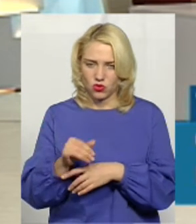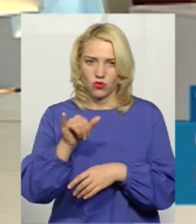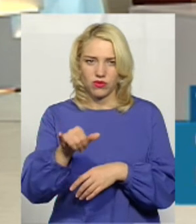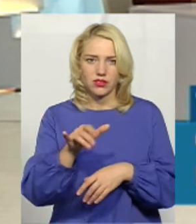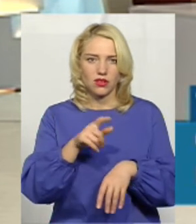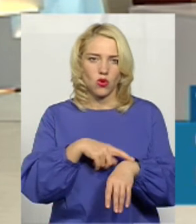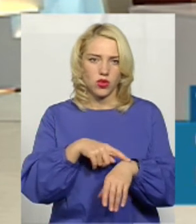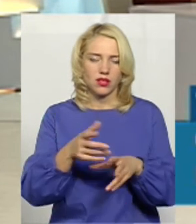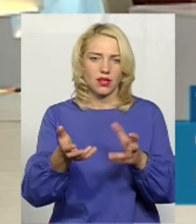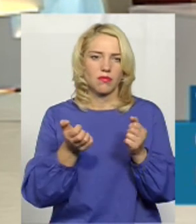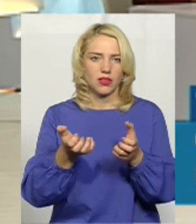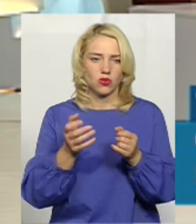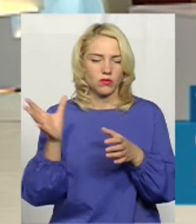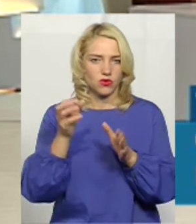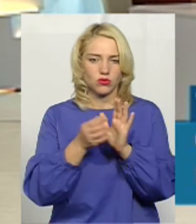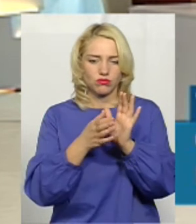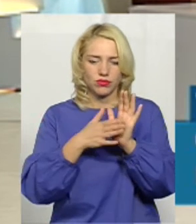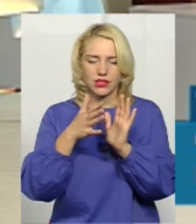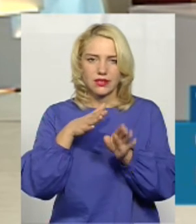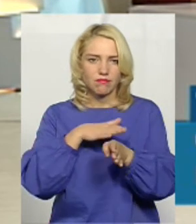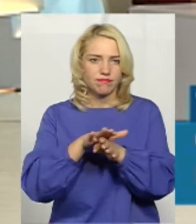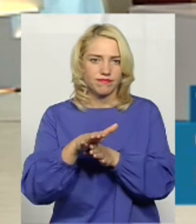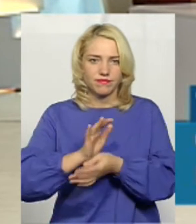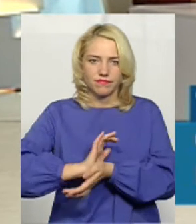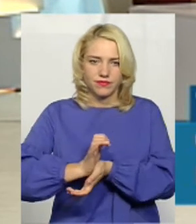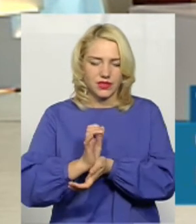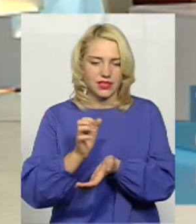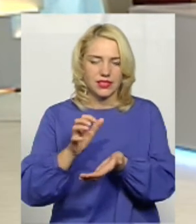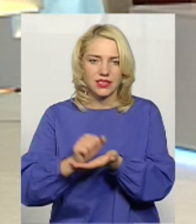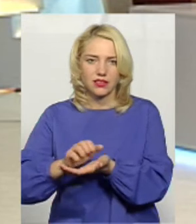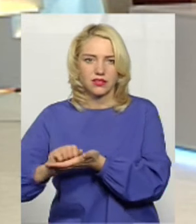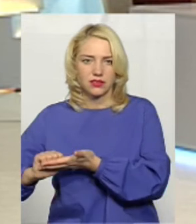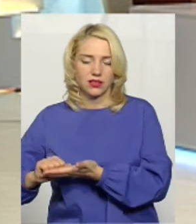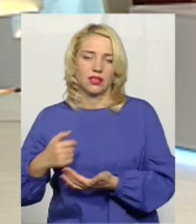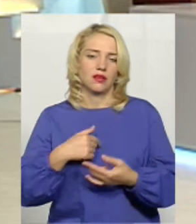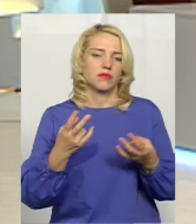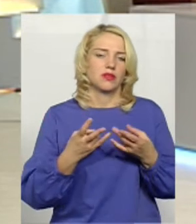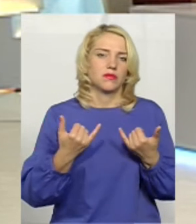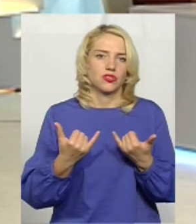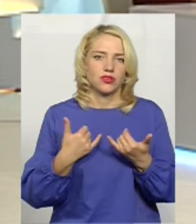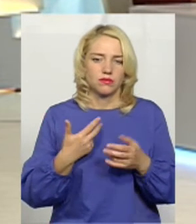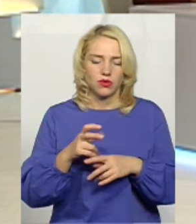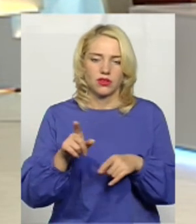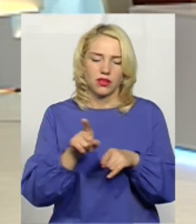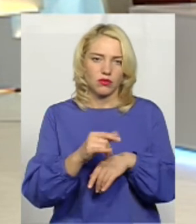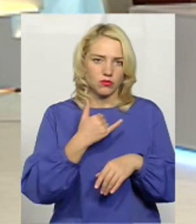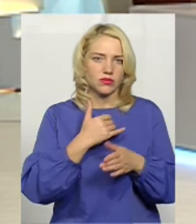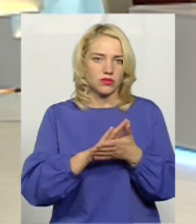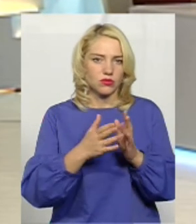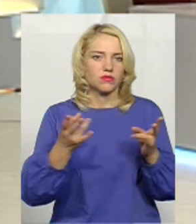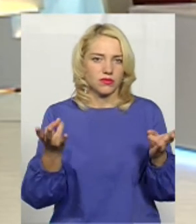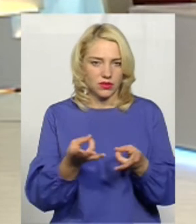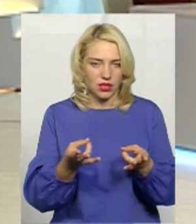у вас години прийому всі зайняті, потрапити зараз неможливо, але мені треба потрапити, тому що у мене така-така ситуація.